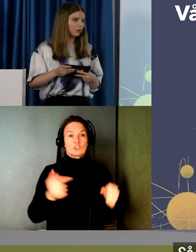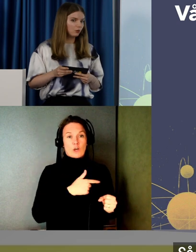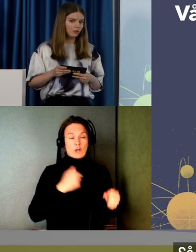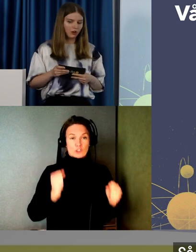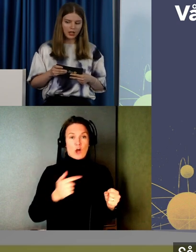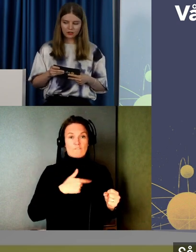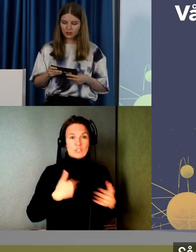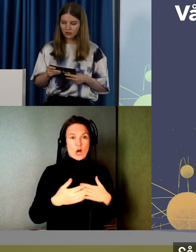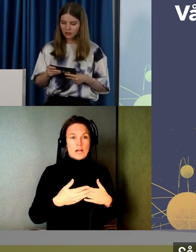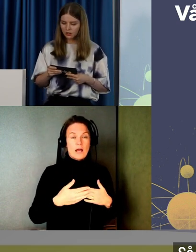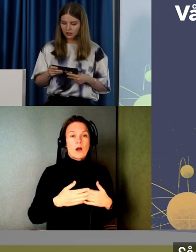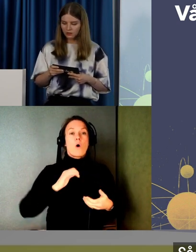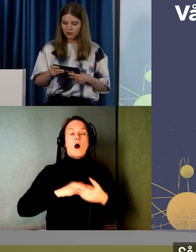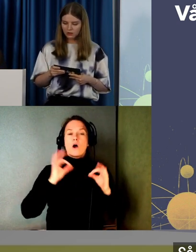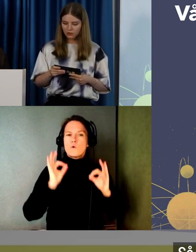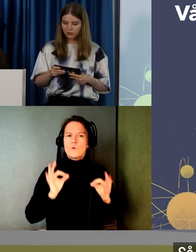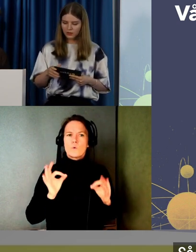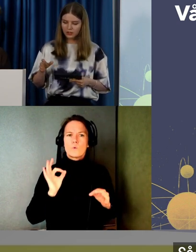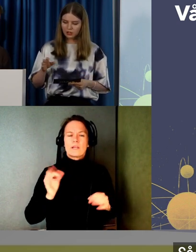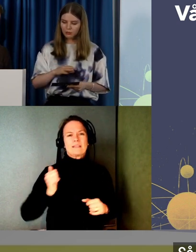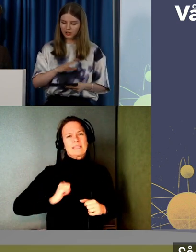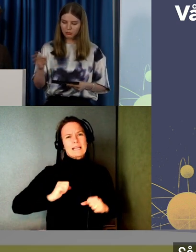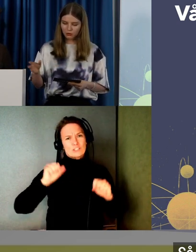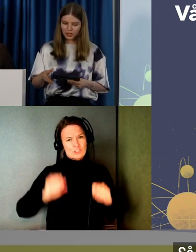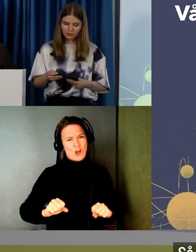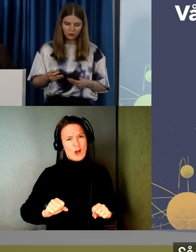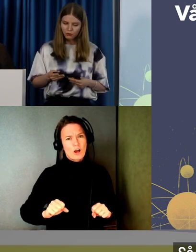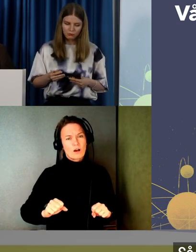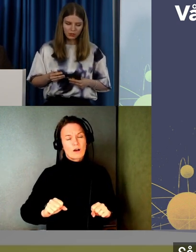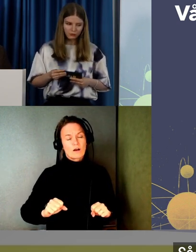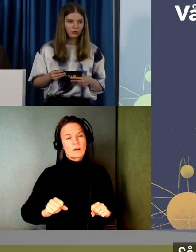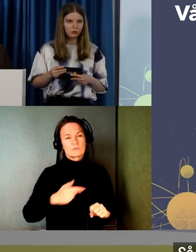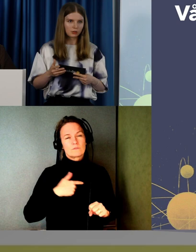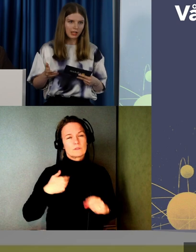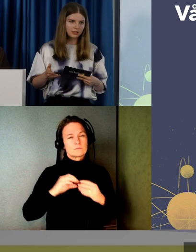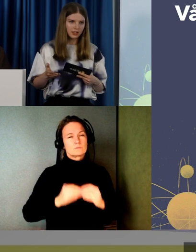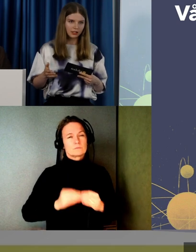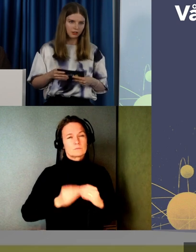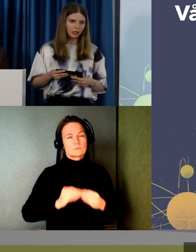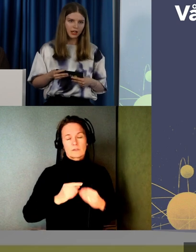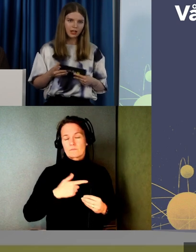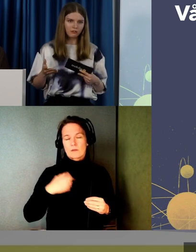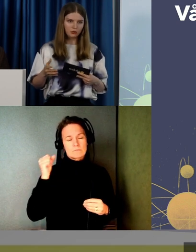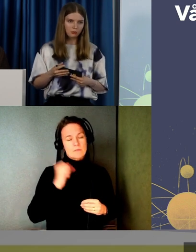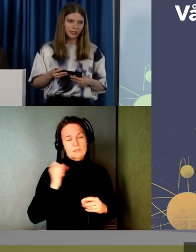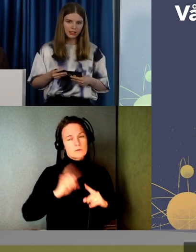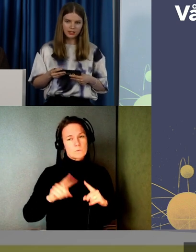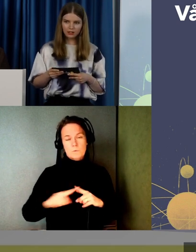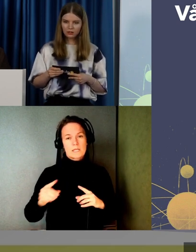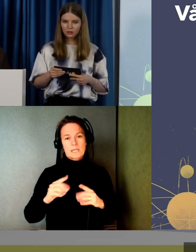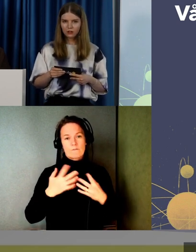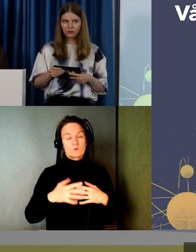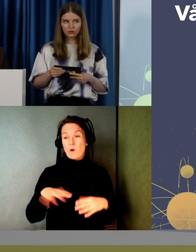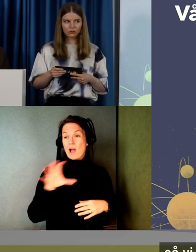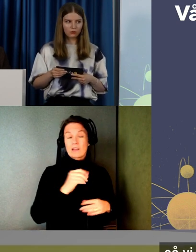Så det vi gjorde var att. Vi klurade på. Okej vi har ju hur mycket funktioner som helst egentligen. Men alla använder ju olika